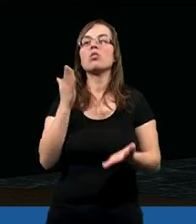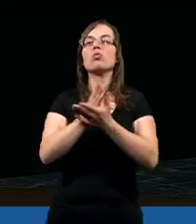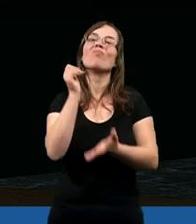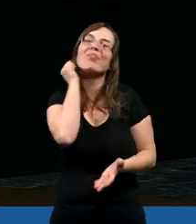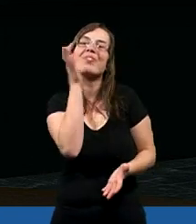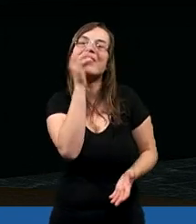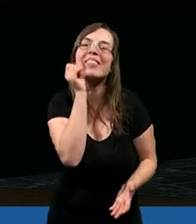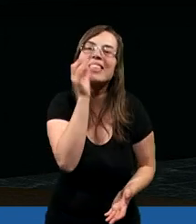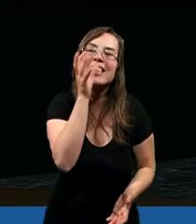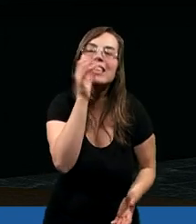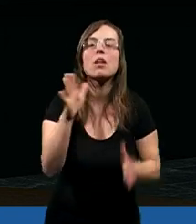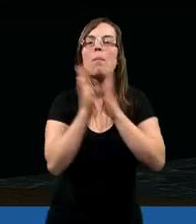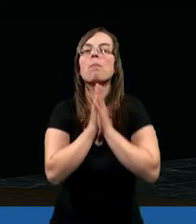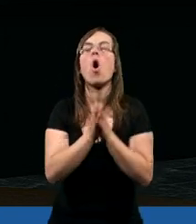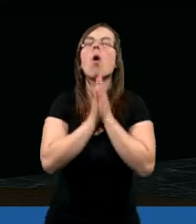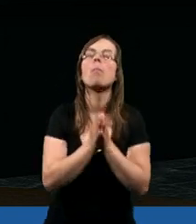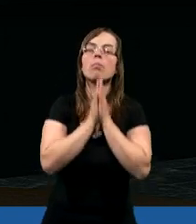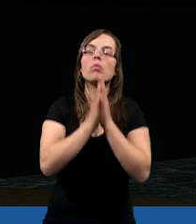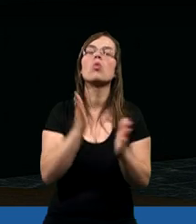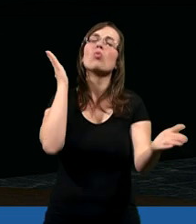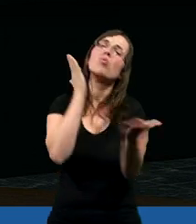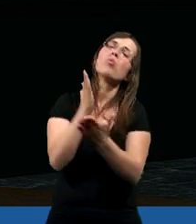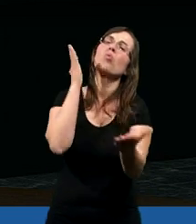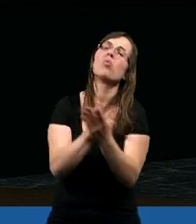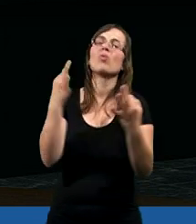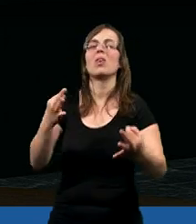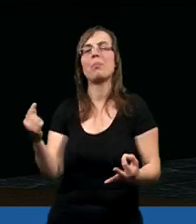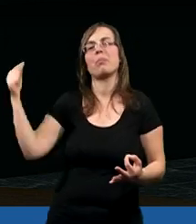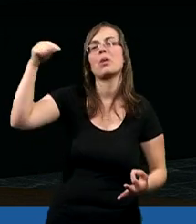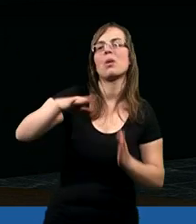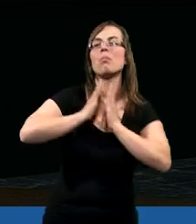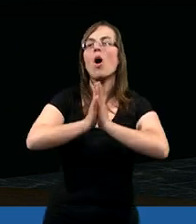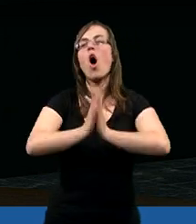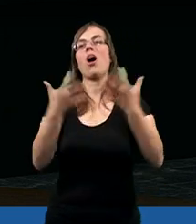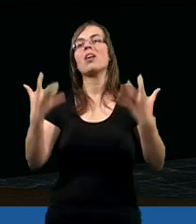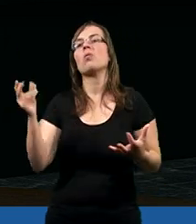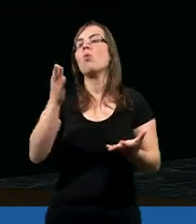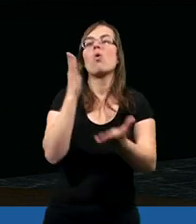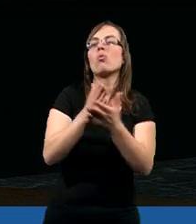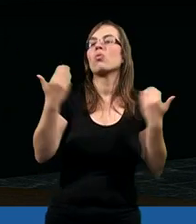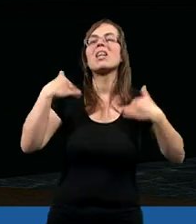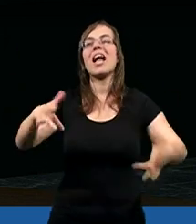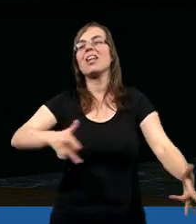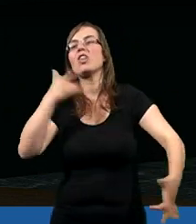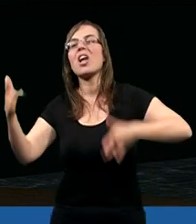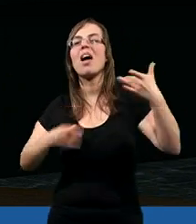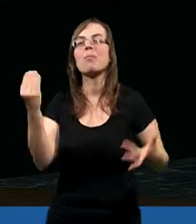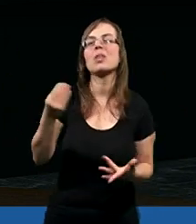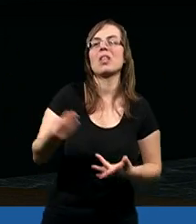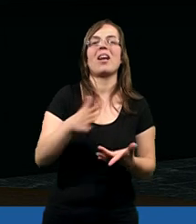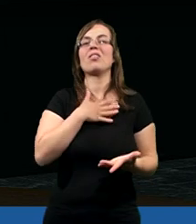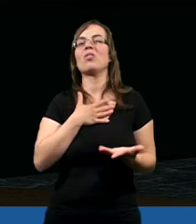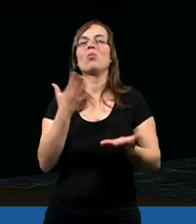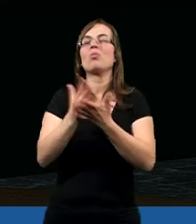prawie każdego dnia modlę się o to, żeby już Pan Jezus przyszedł, bo nie chciałbym cierpieć